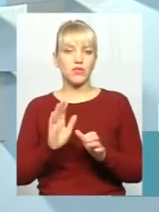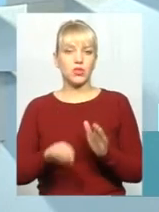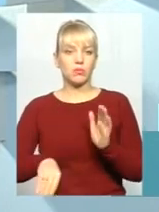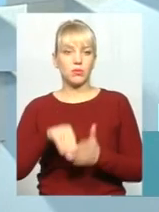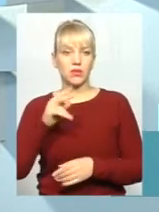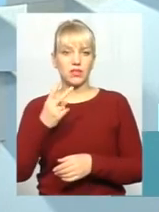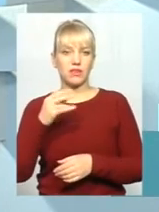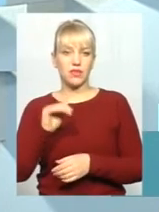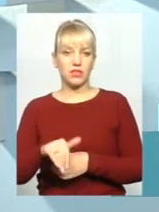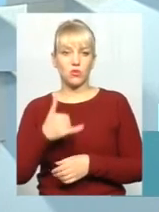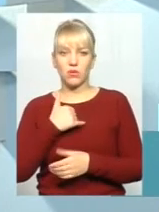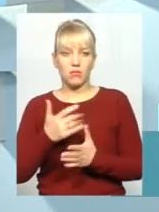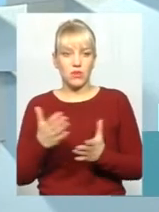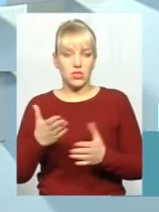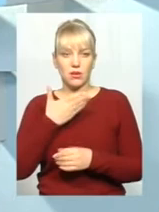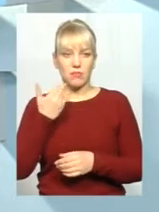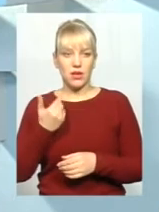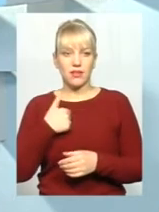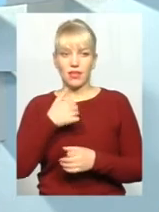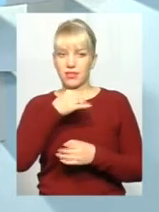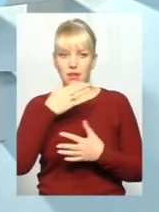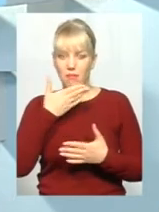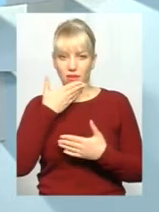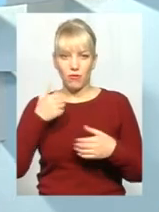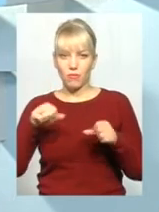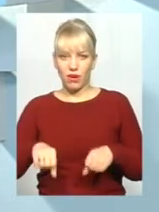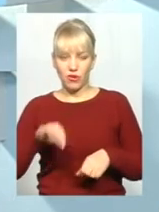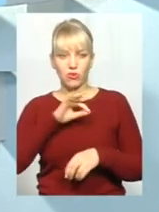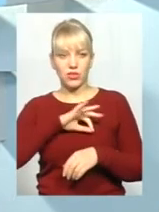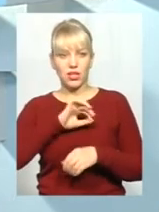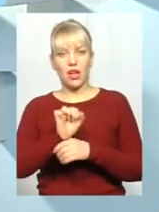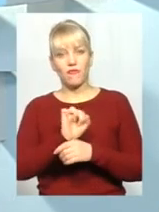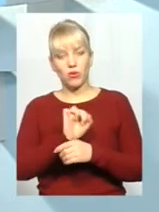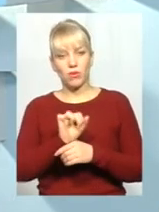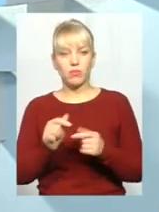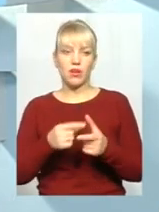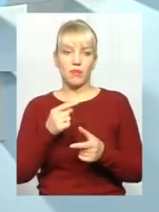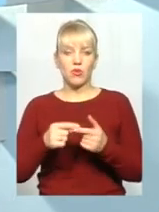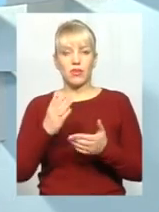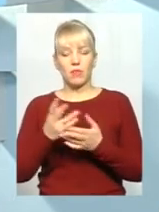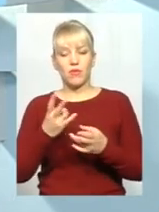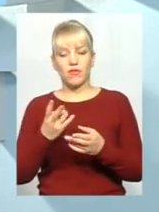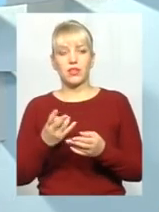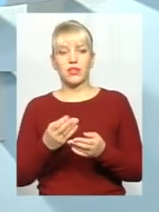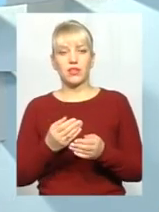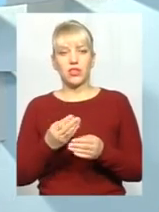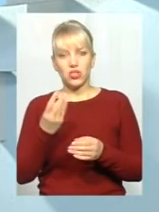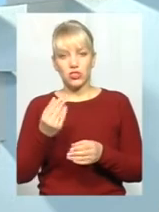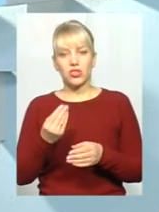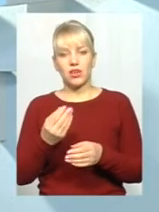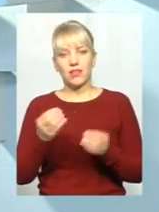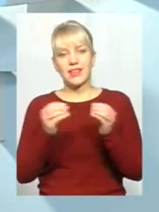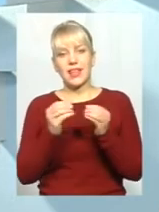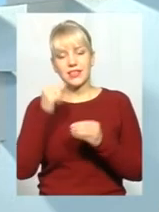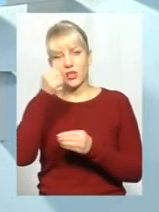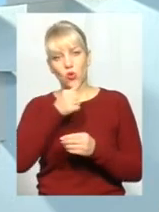дві. В мене більше немає. Я не маю права користуватися автомобілем, або я просто маю відкладати певну суму ще років